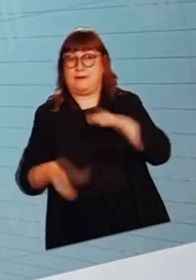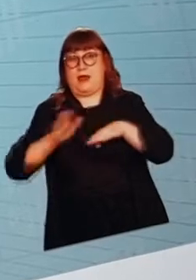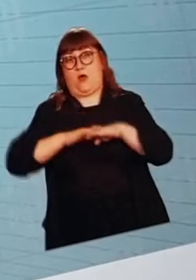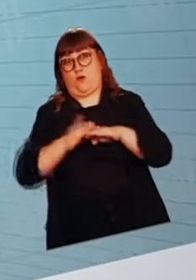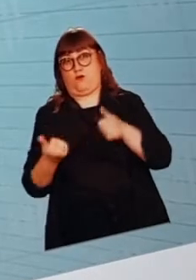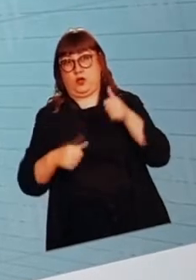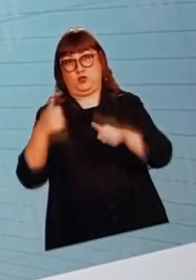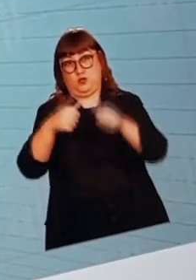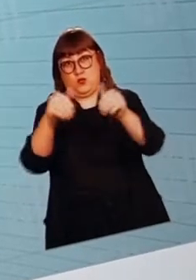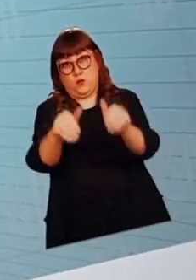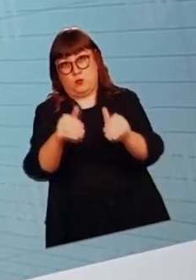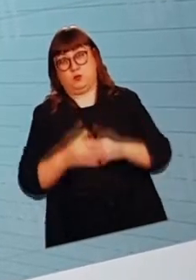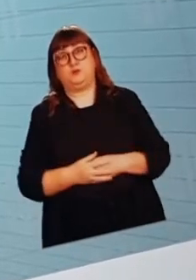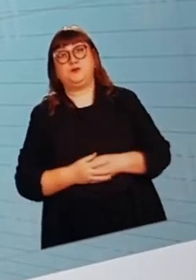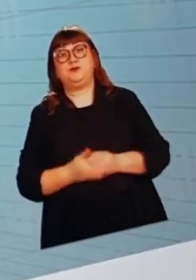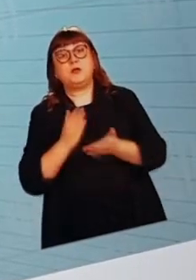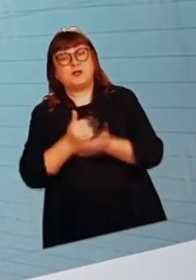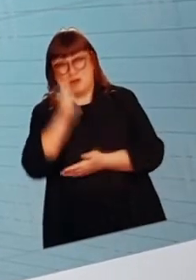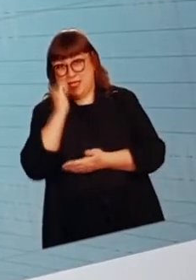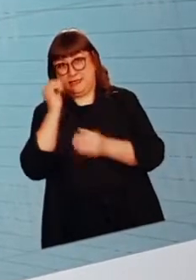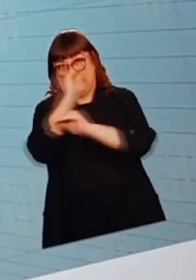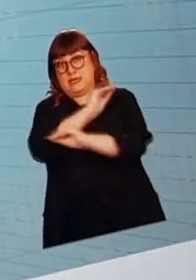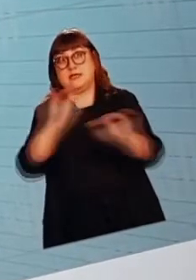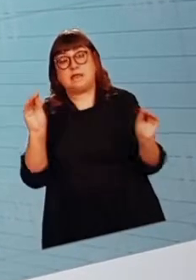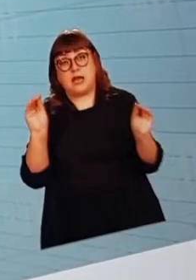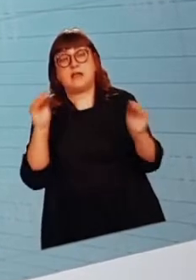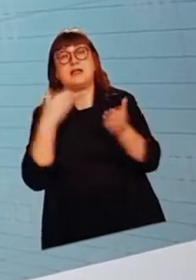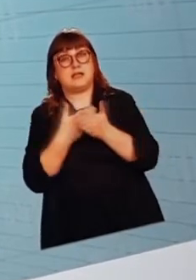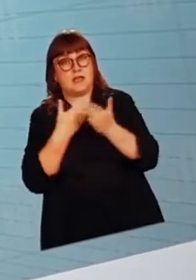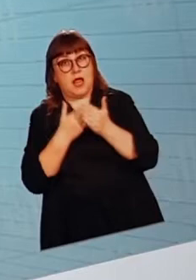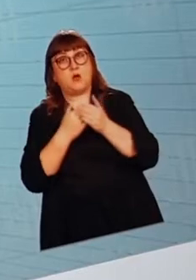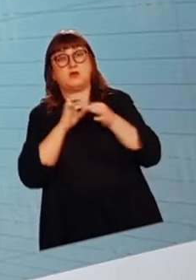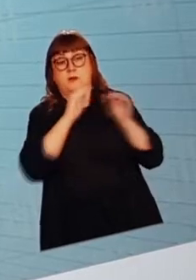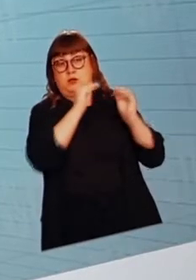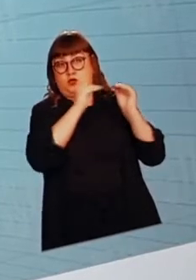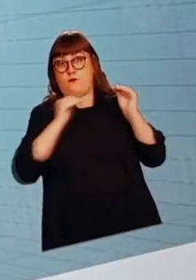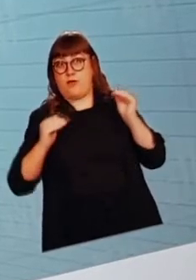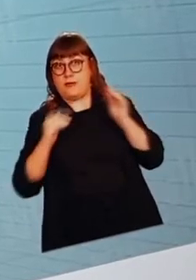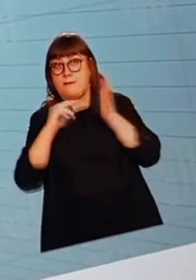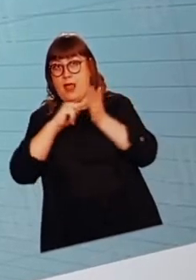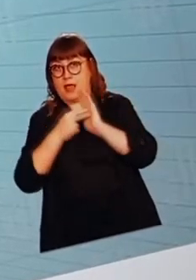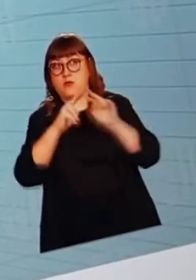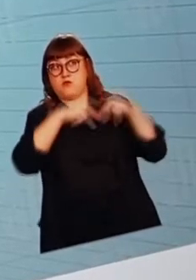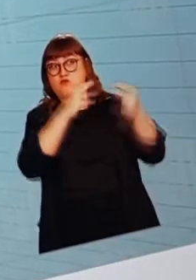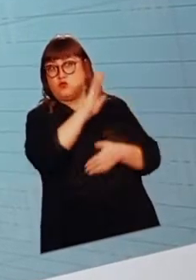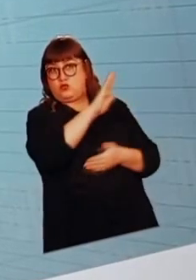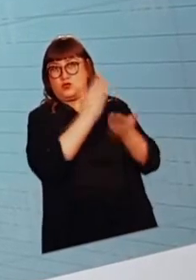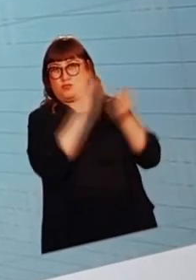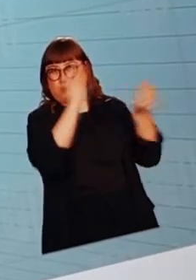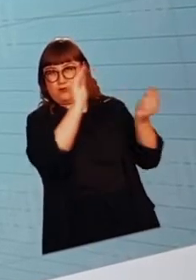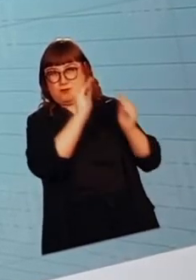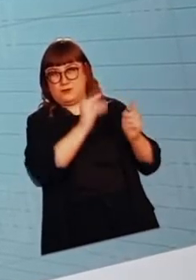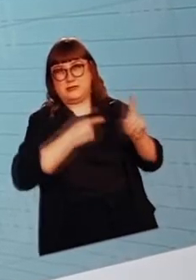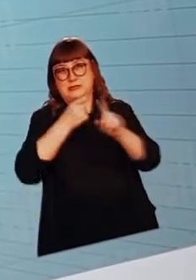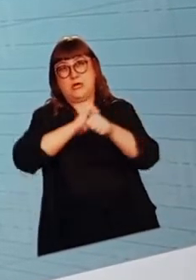Wie wir schon gestern gesagt haben, werden wir daher aus dem Stufenplan, den der Bund vorsieht, um uns gegen Corona